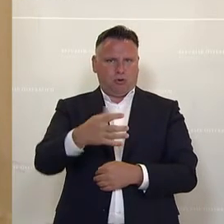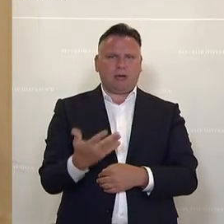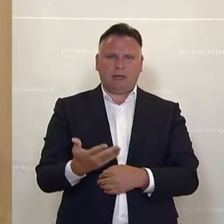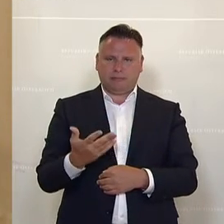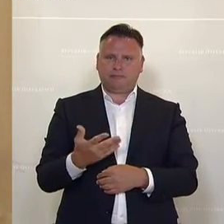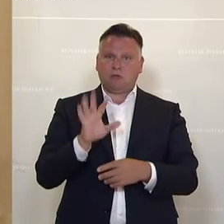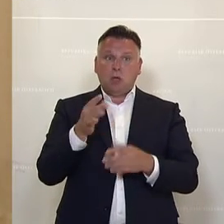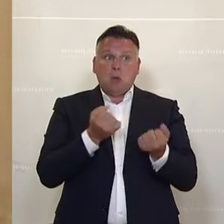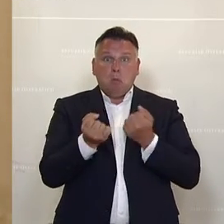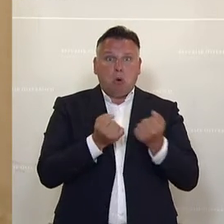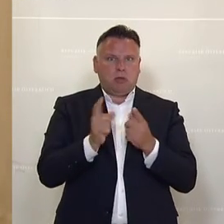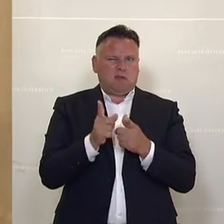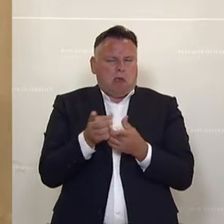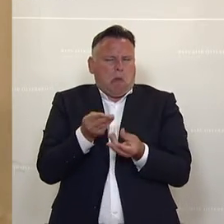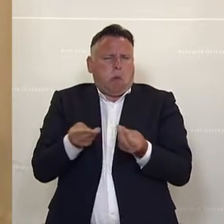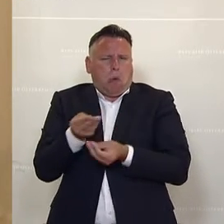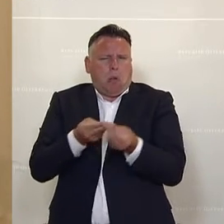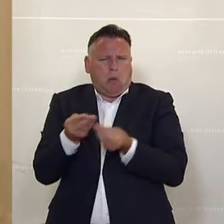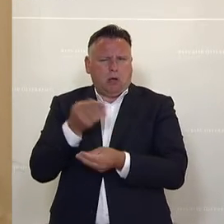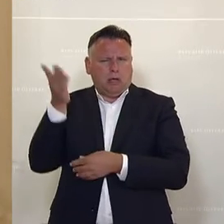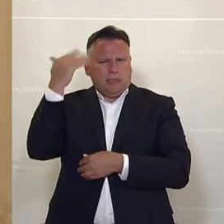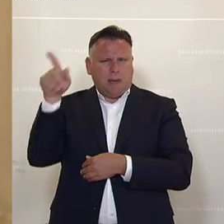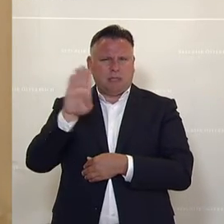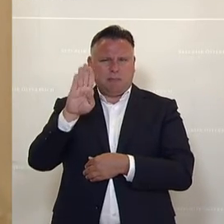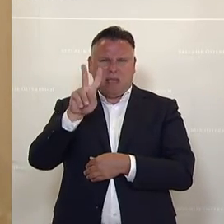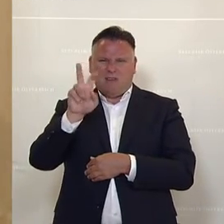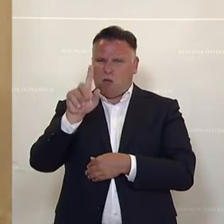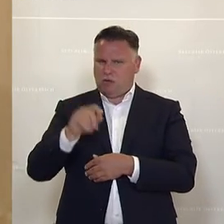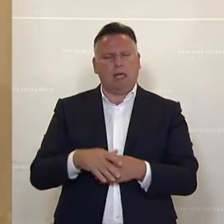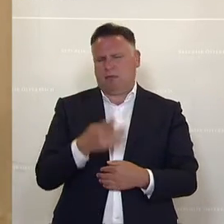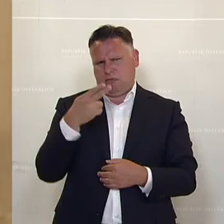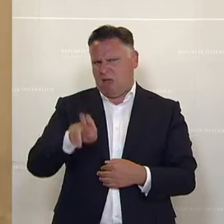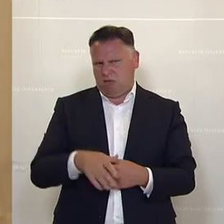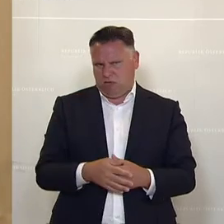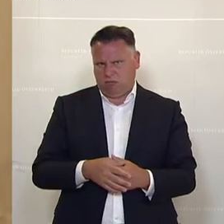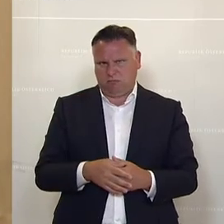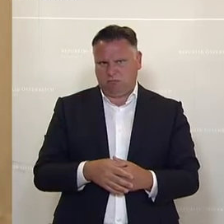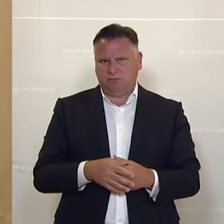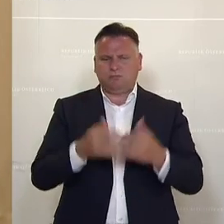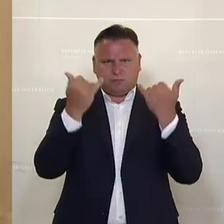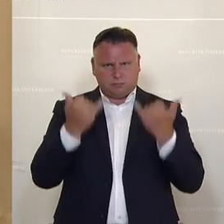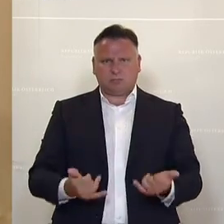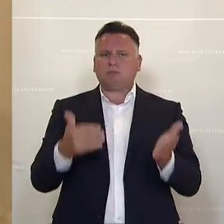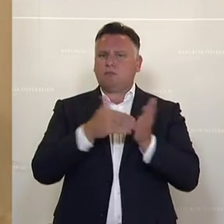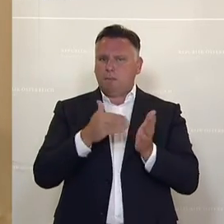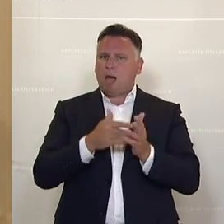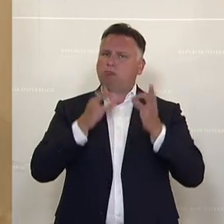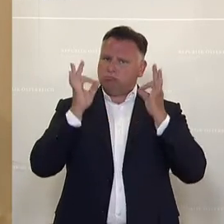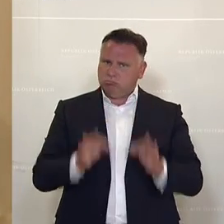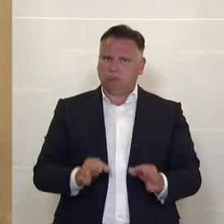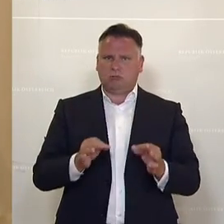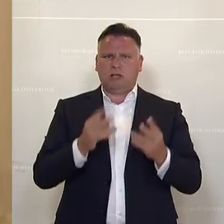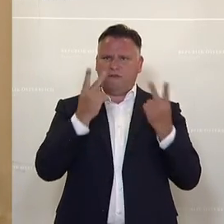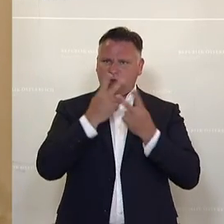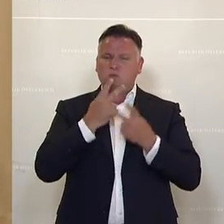Künstlingswirtschaft im alten BVD haben in diesem Zusammenhang keinen Platz. Es braucht dazu die Stimme der Vernunft und die